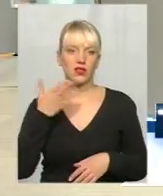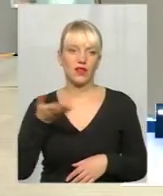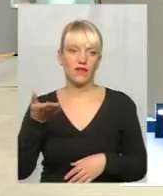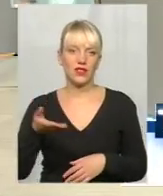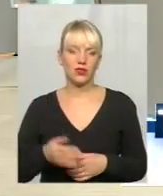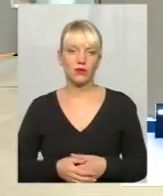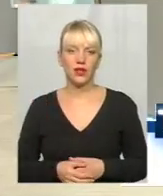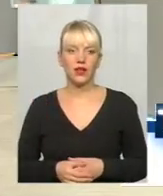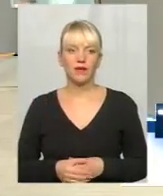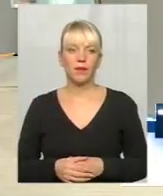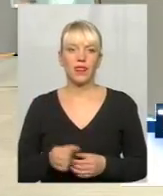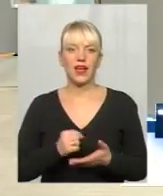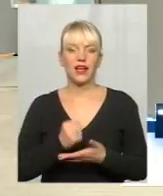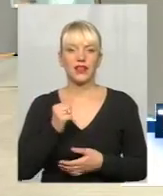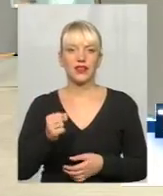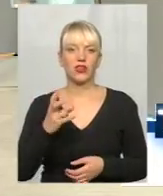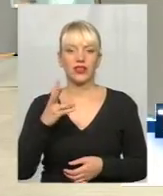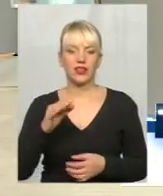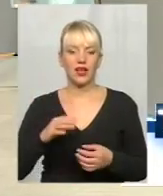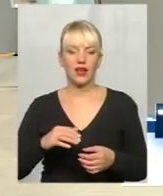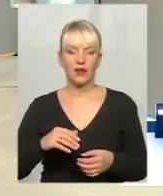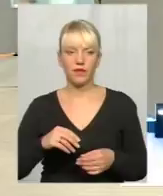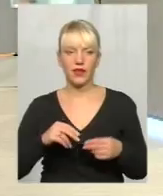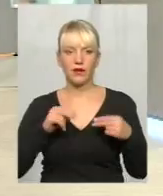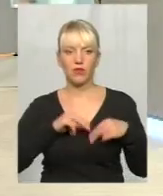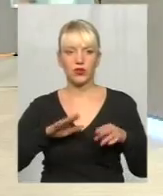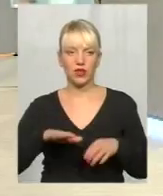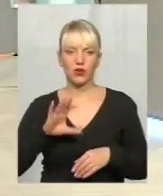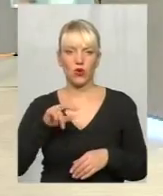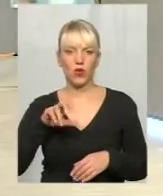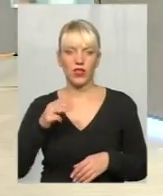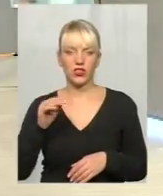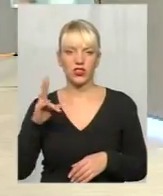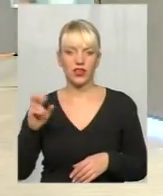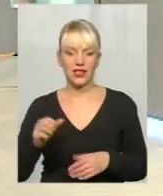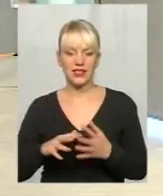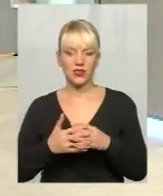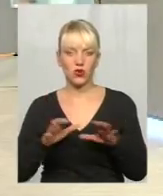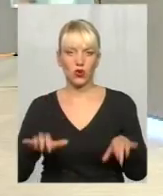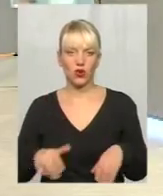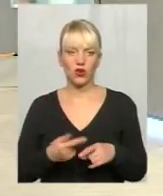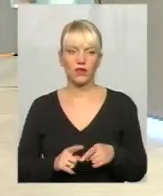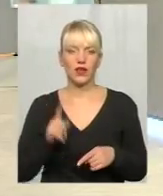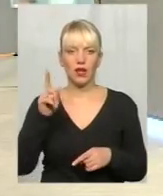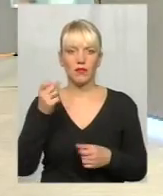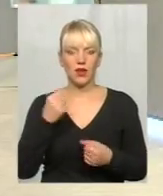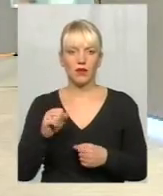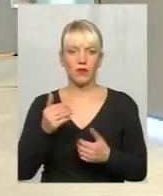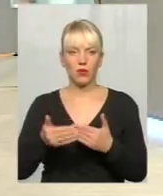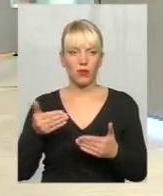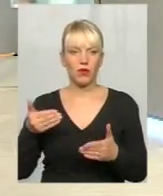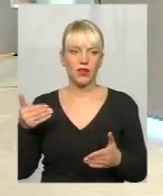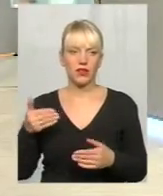кандидата на посаду сільського голови Лишина, так, наскільки я так зрозумів. Там переміг попередньо Віталій